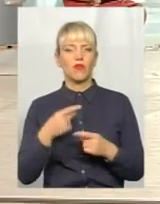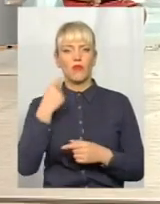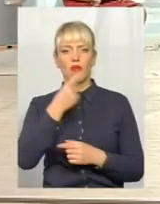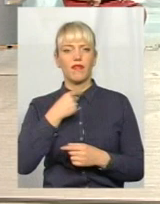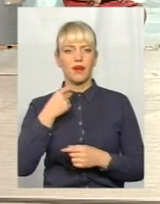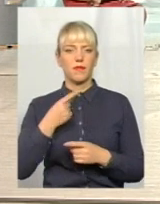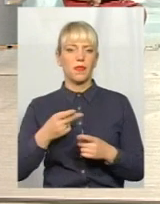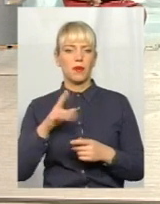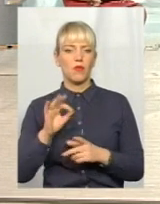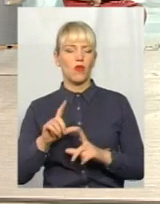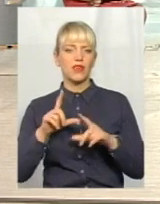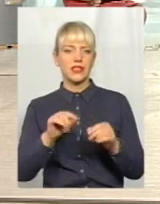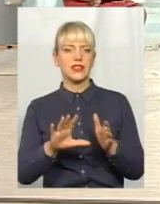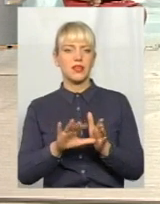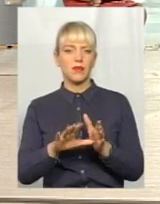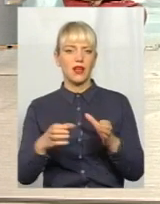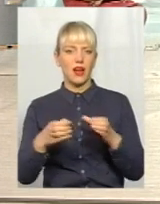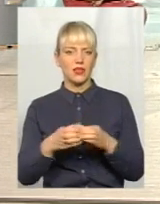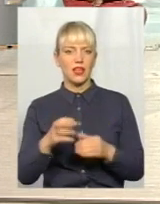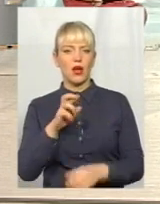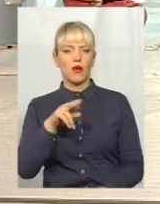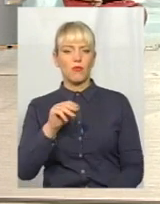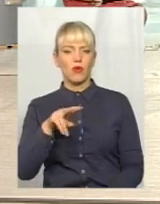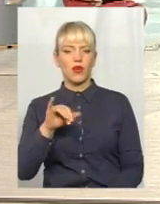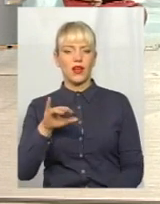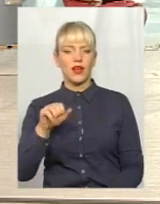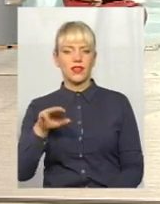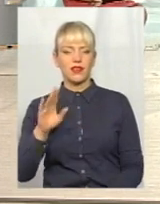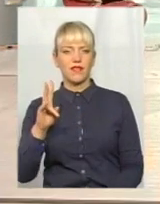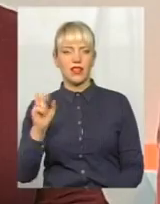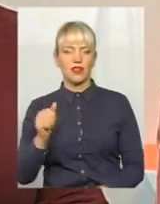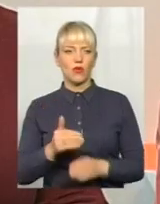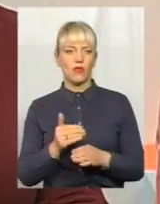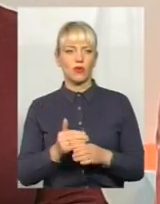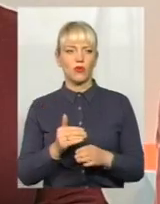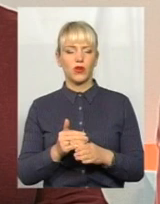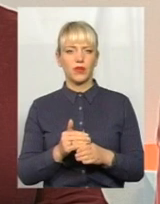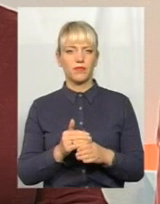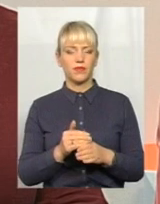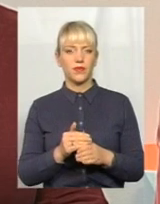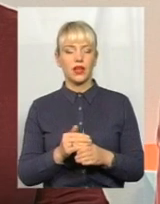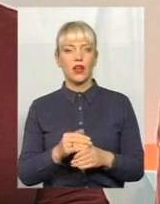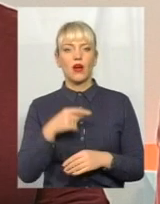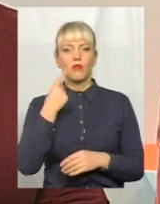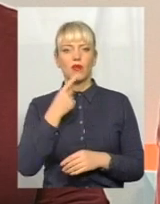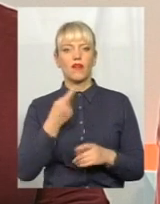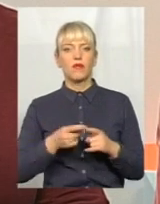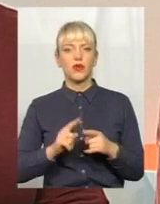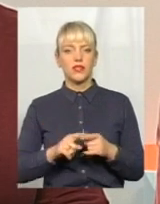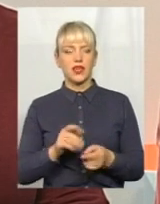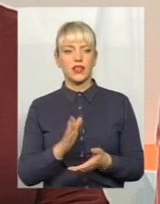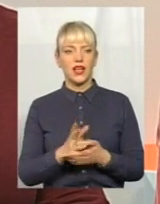виїздні бригади паліативної допомоги, в даному випадку ми вже про паліативну все-таки будемо говорити. Мова про це йде,